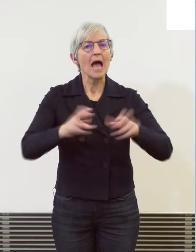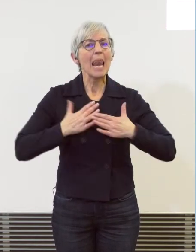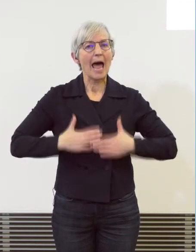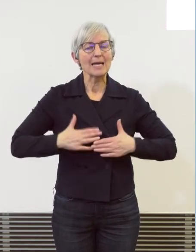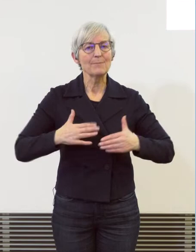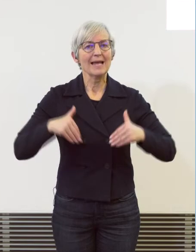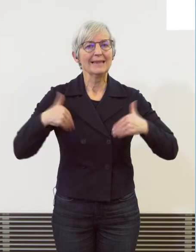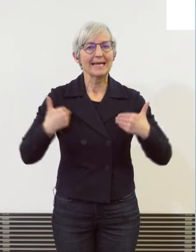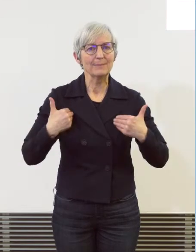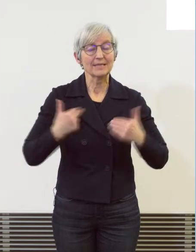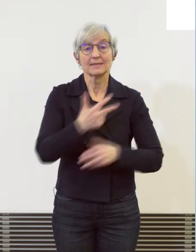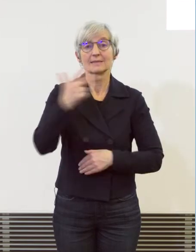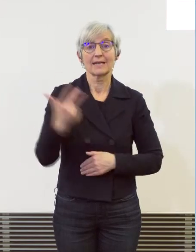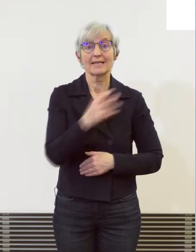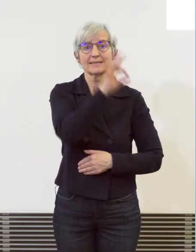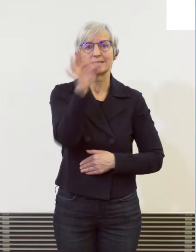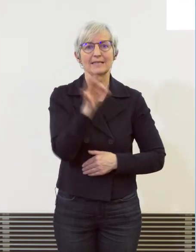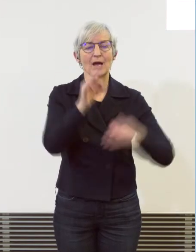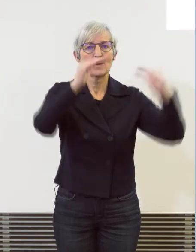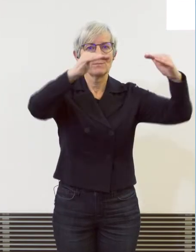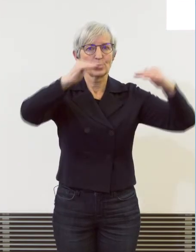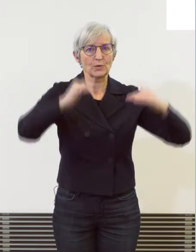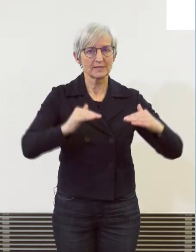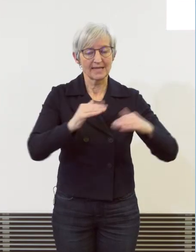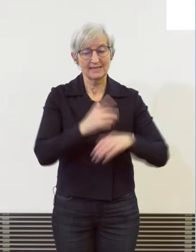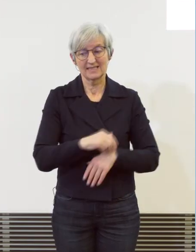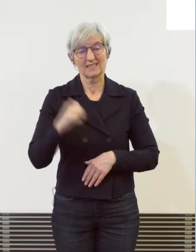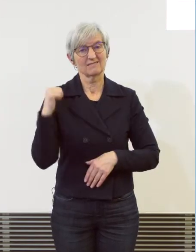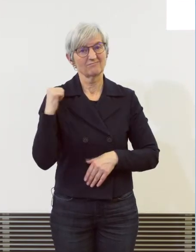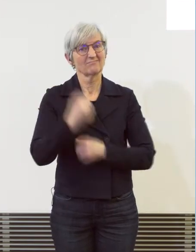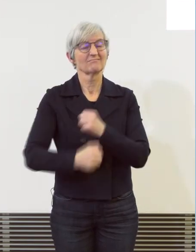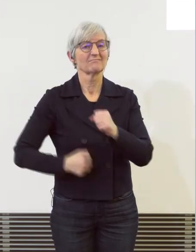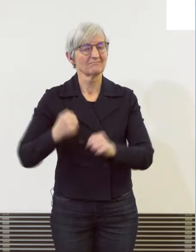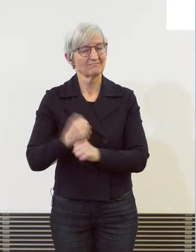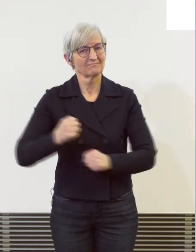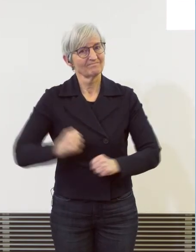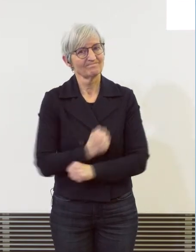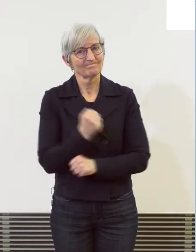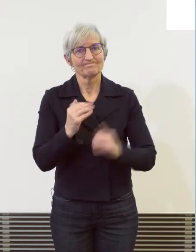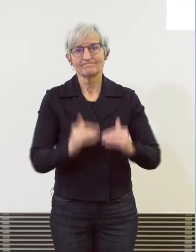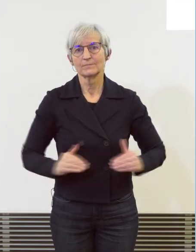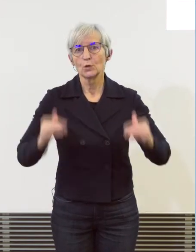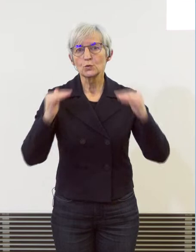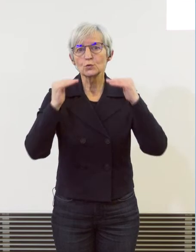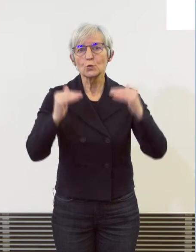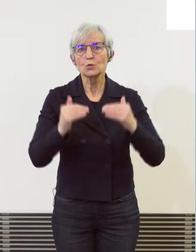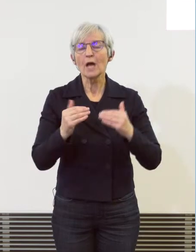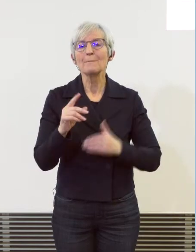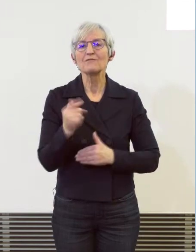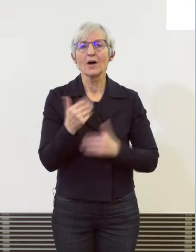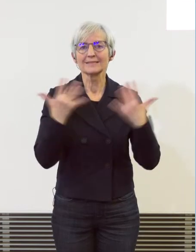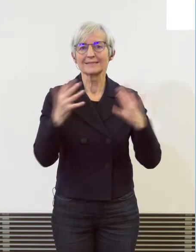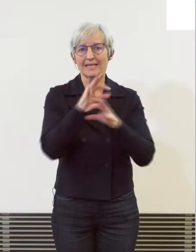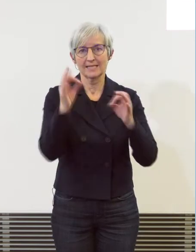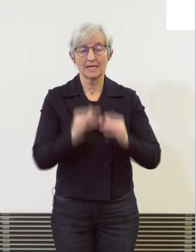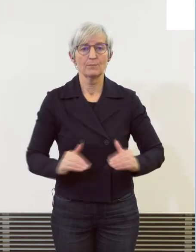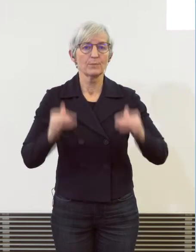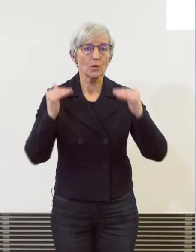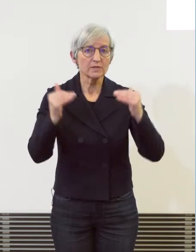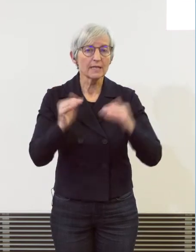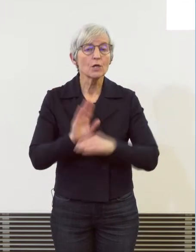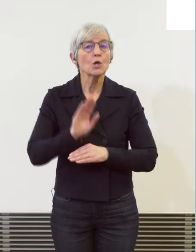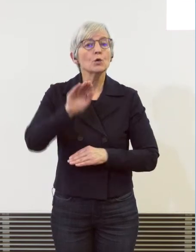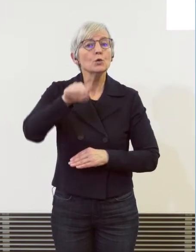% zurückgegangen, ist im vergangenen Jahr leider wieder eine Zunahme um fast 10% auf über